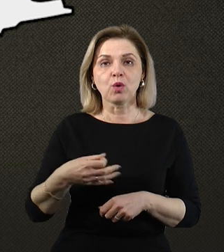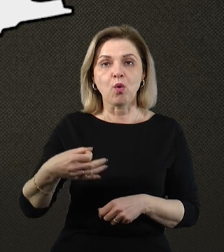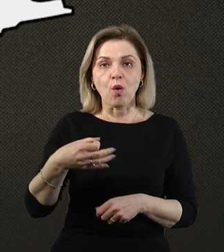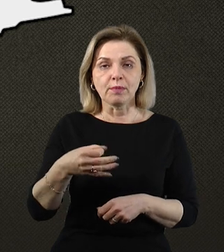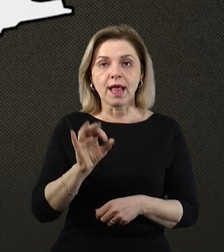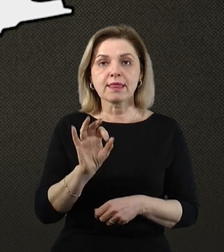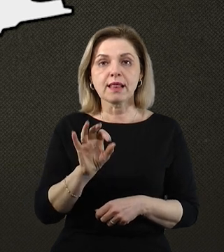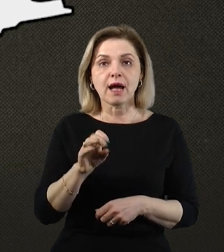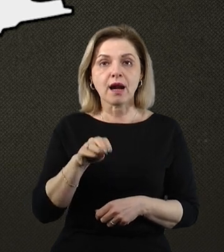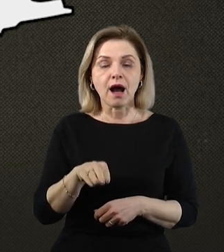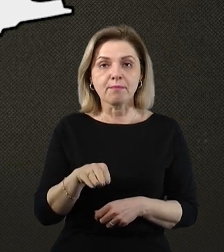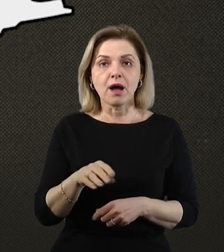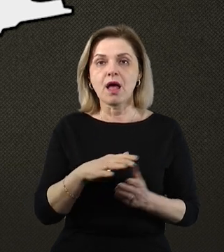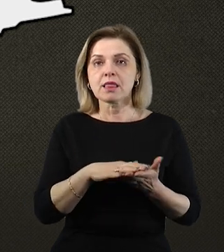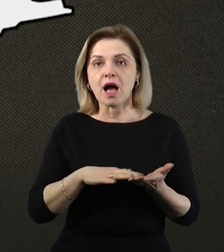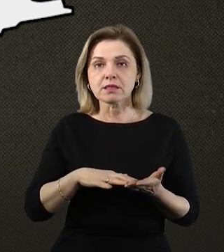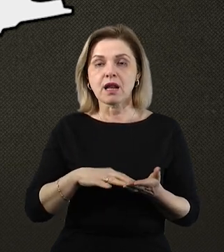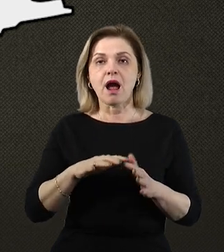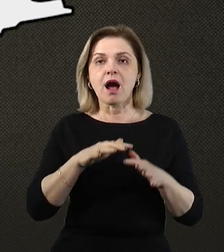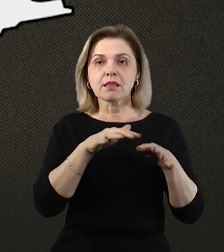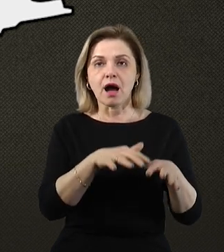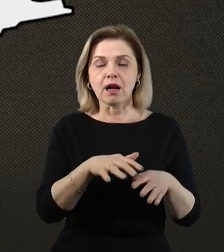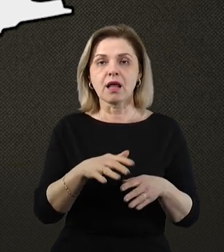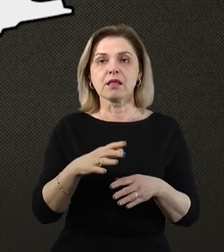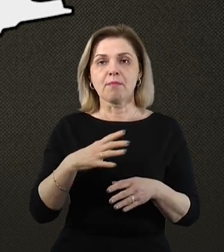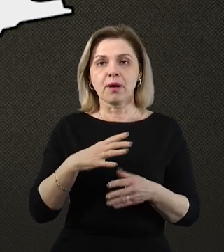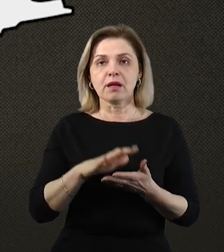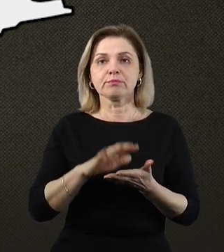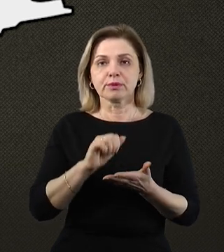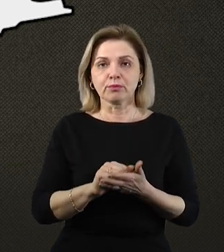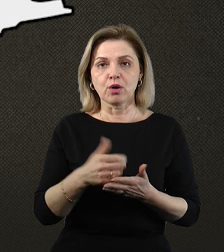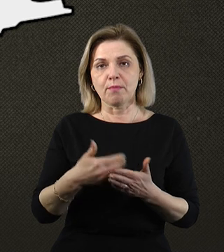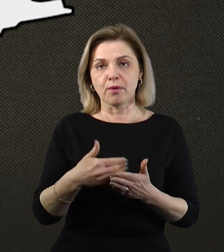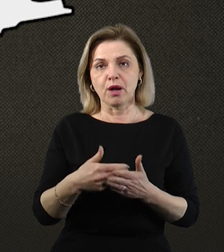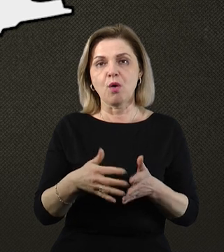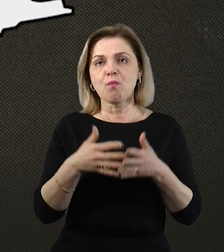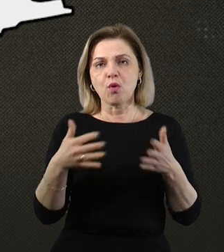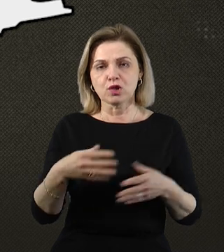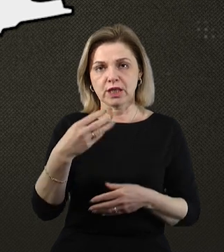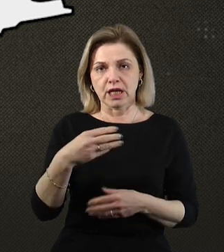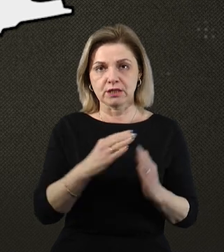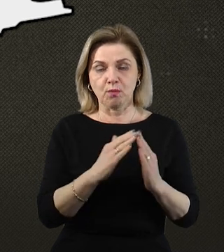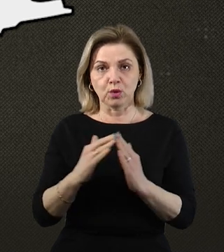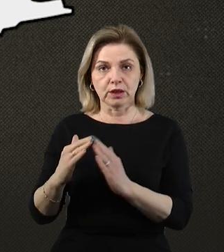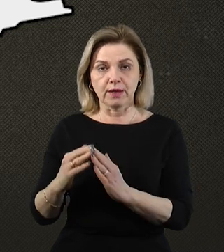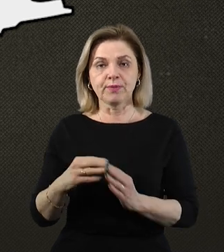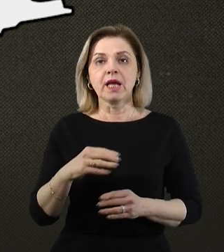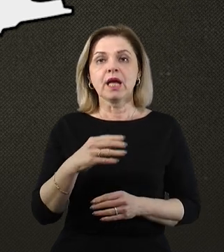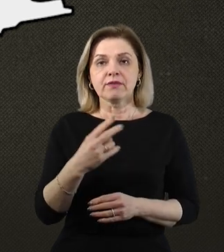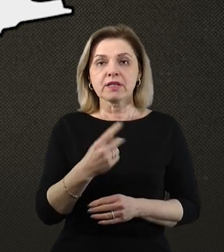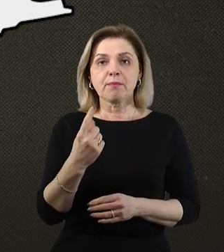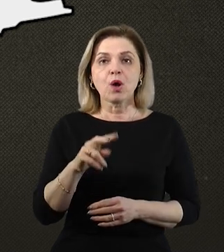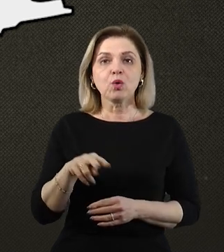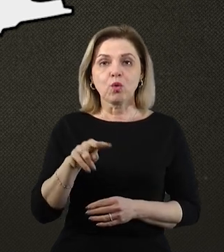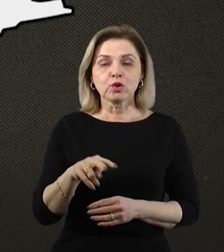області у Телеграм, внаслідок атаки по селу Лимани пошкоджено понад 30 будинків. 21 лютого о